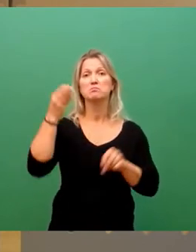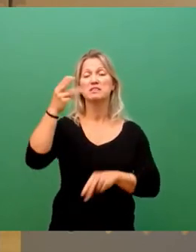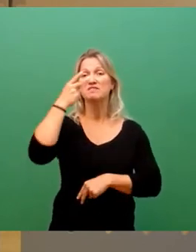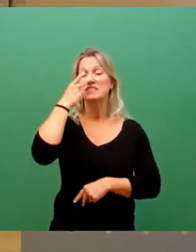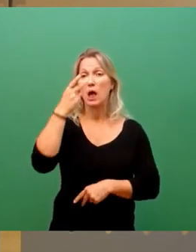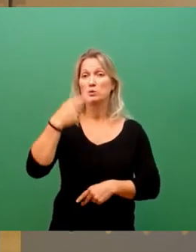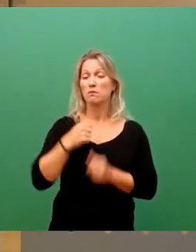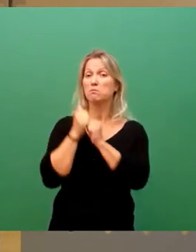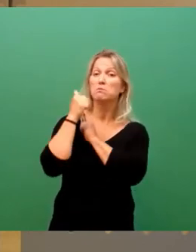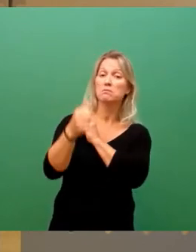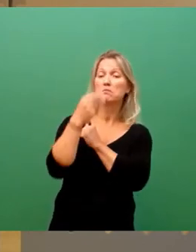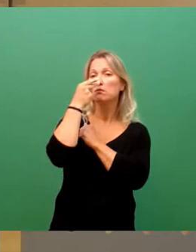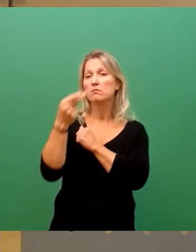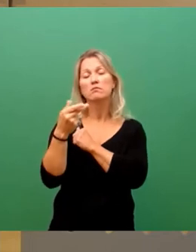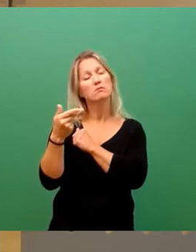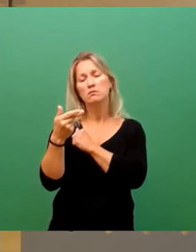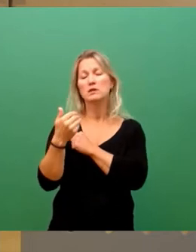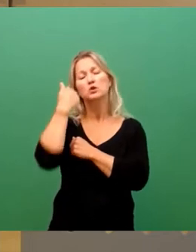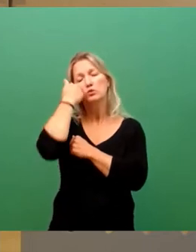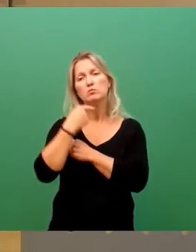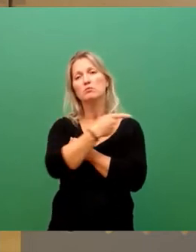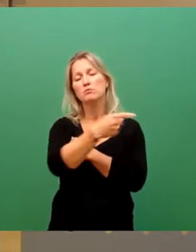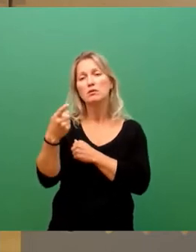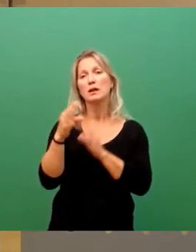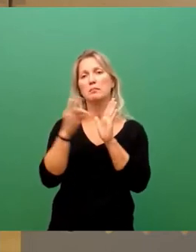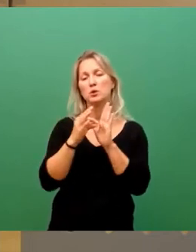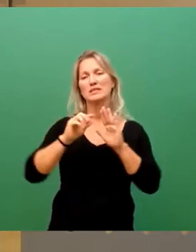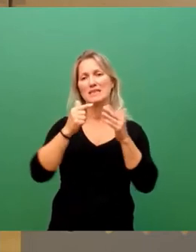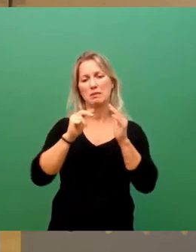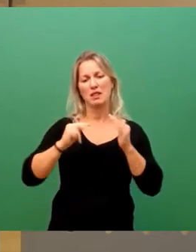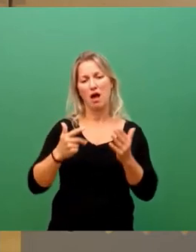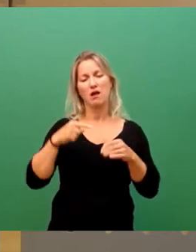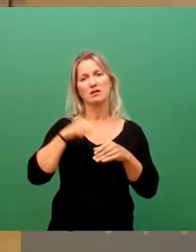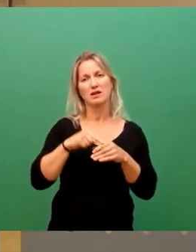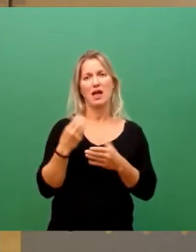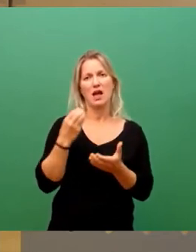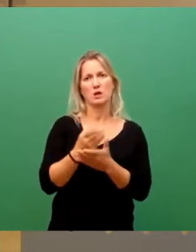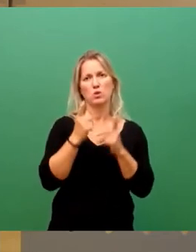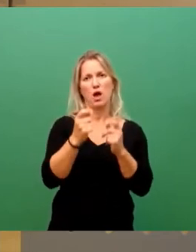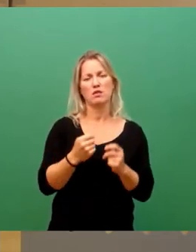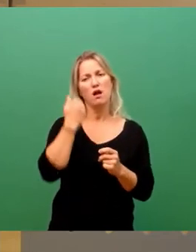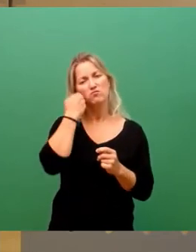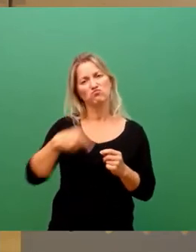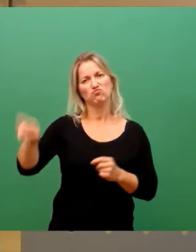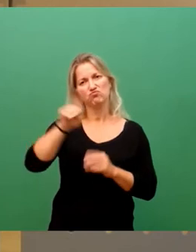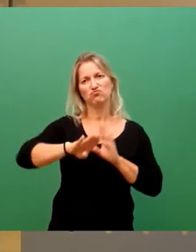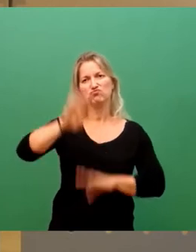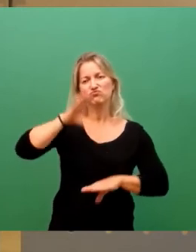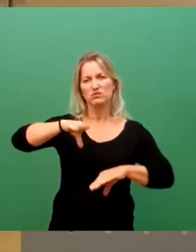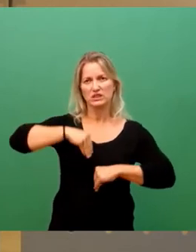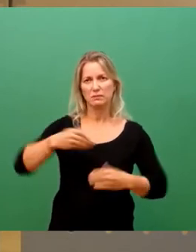werbe für unseren Ergänzungsantrag Punkt 7 und 8. Ich bitte noch eins mit aufzunehmen. Wir haben